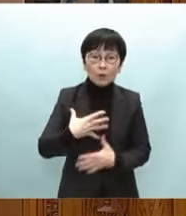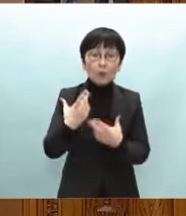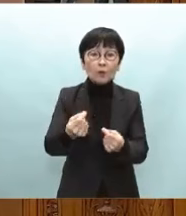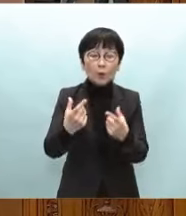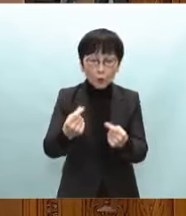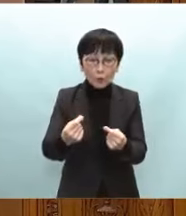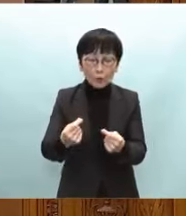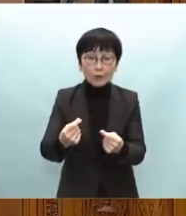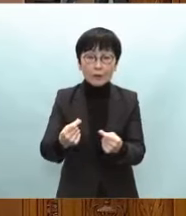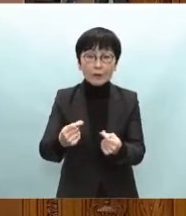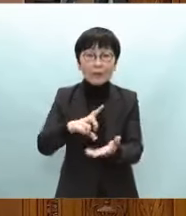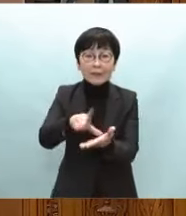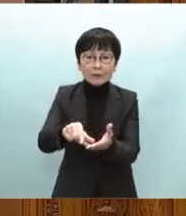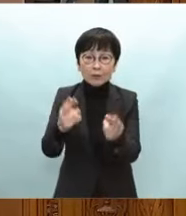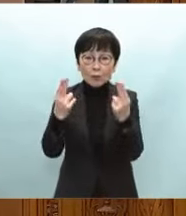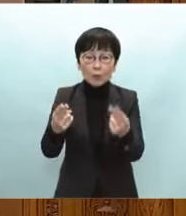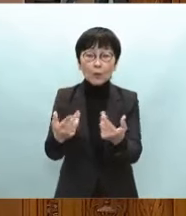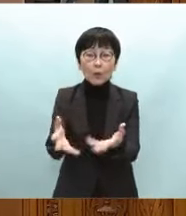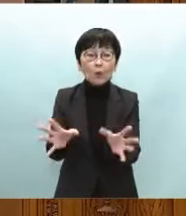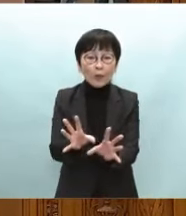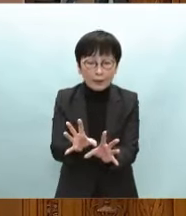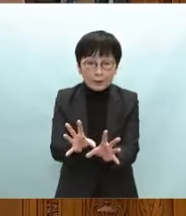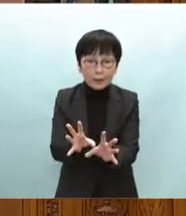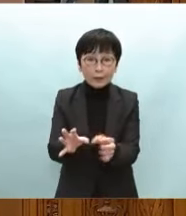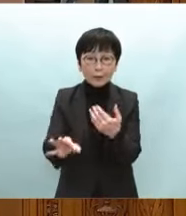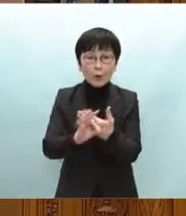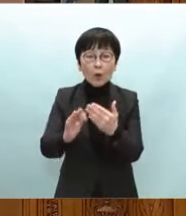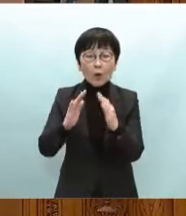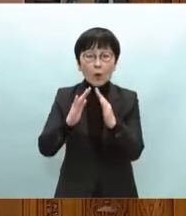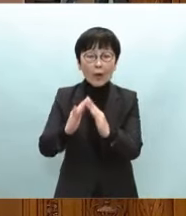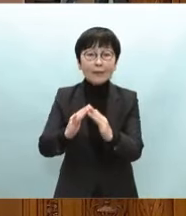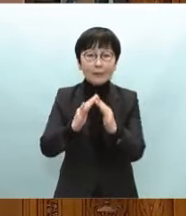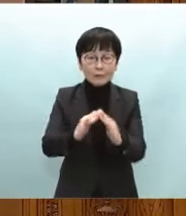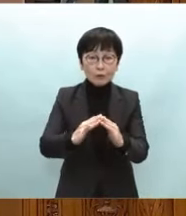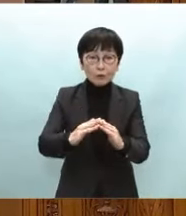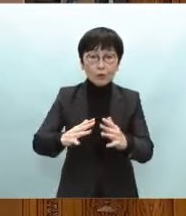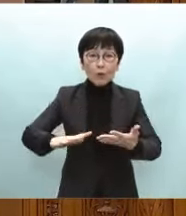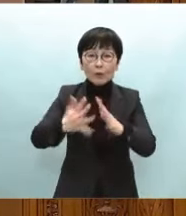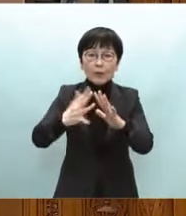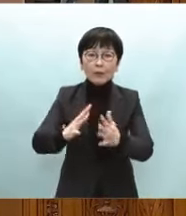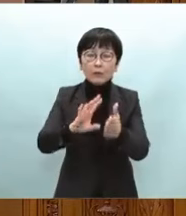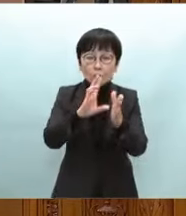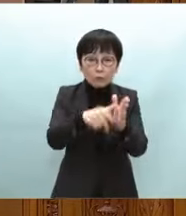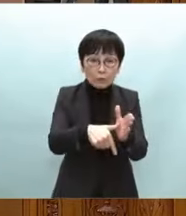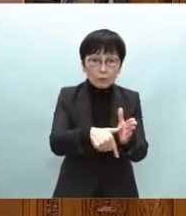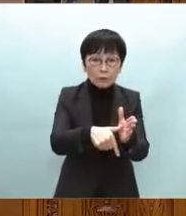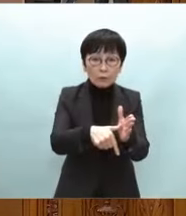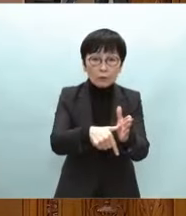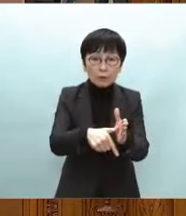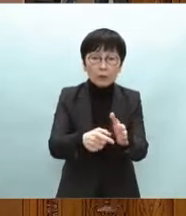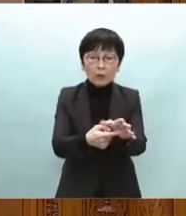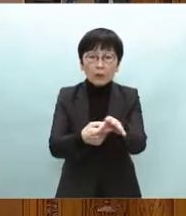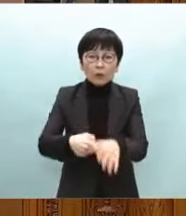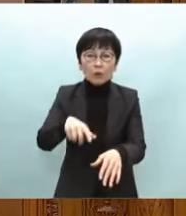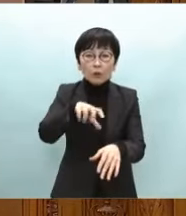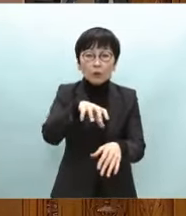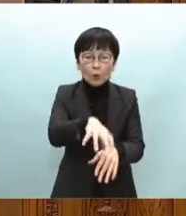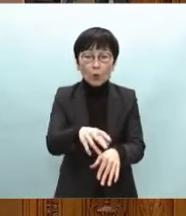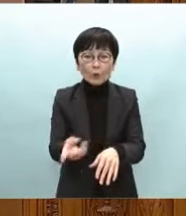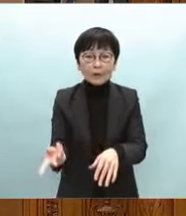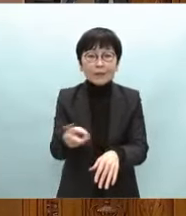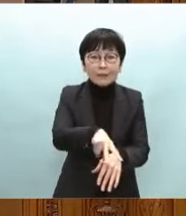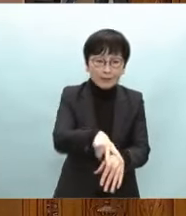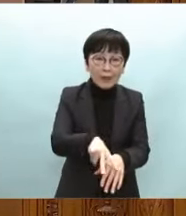地方公共団体による仮設住宅建設の際には農地転用許可を